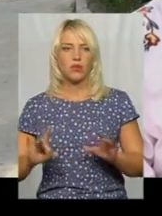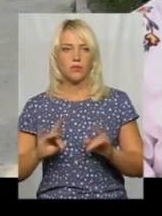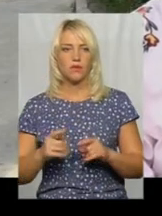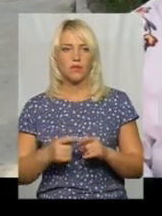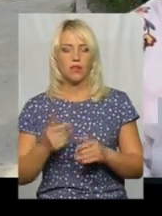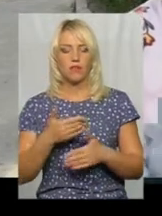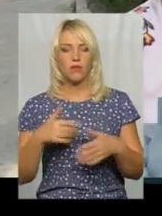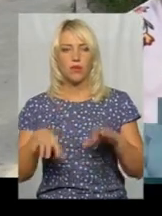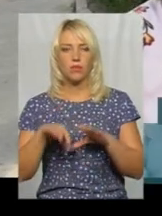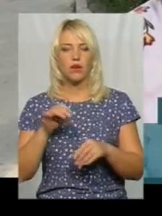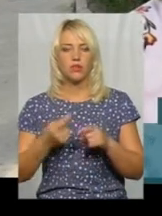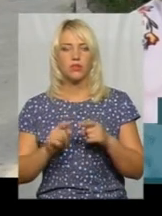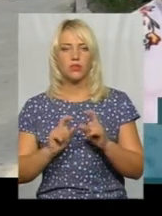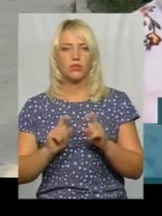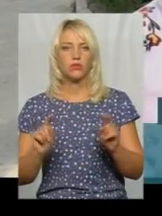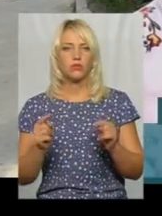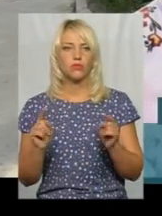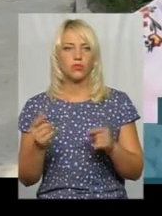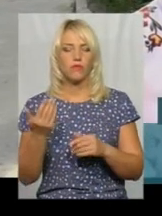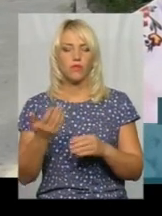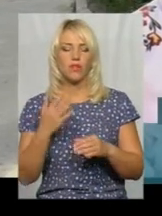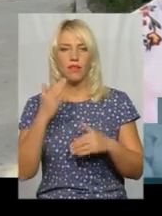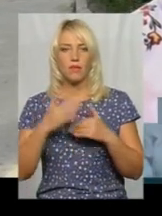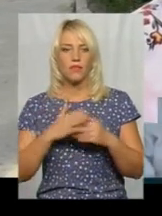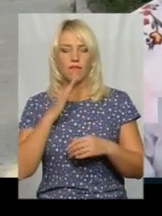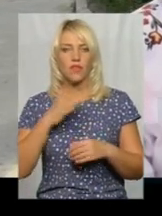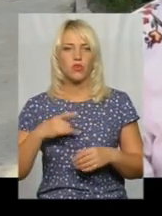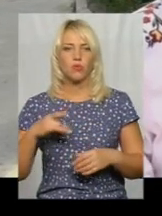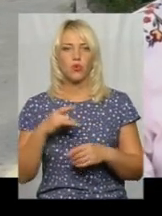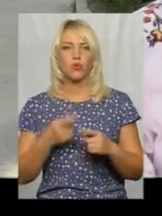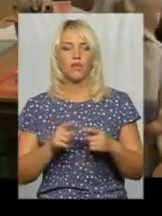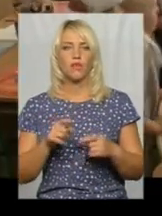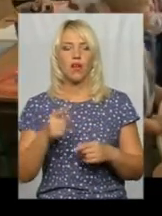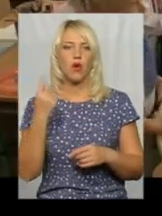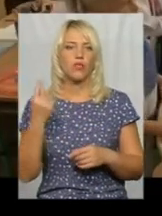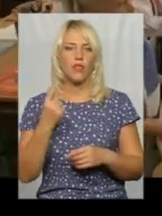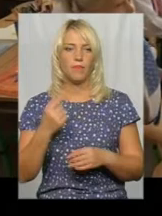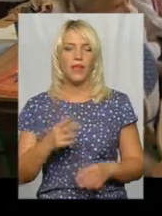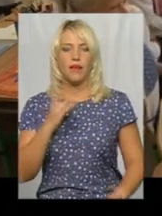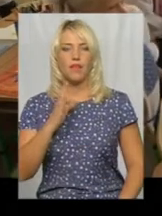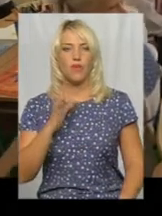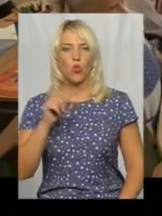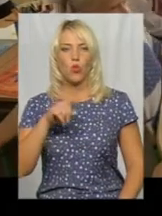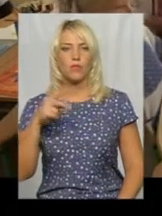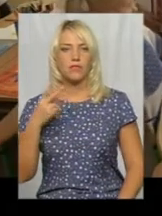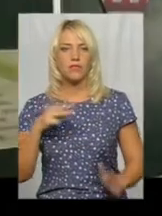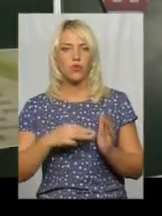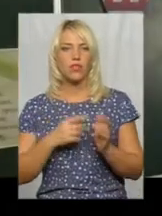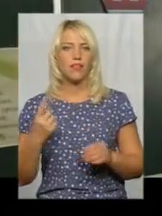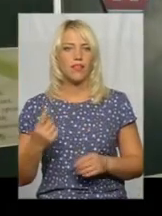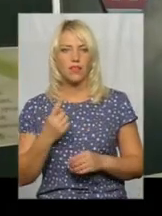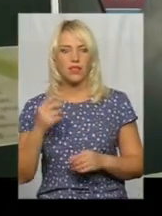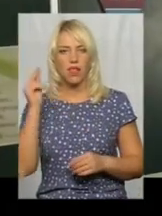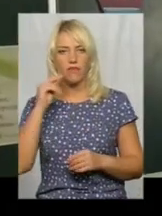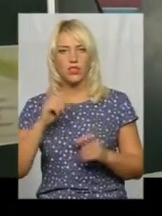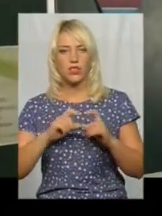обрали цю школу, тому що вона найближча в нашому районі, вона в нас взагалі тут одна. НВО номер 28 – єдиний навчальний заклад із